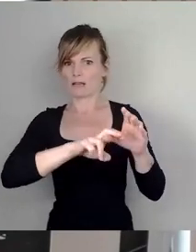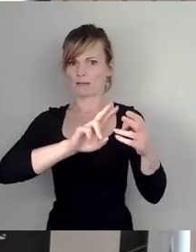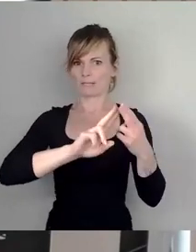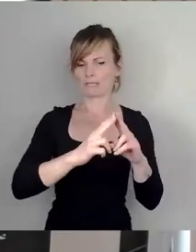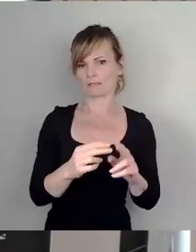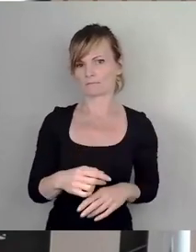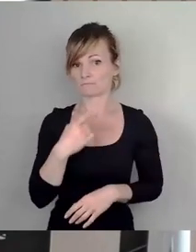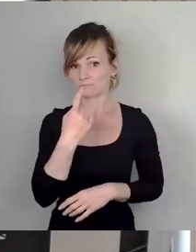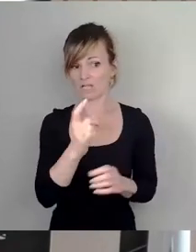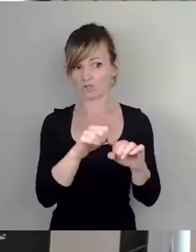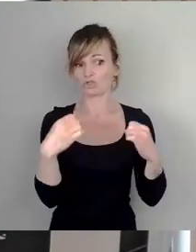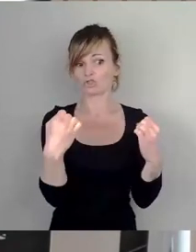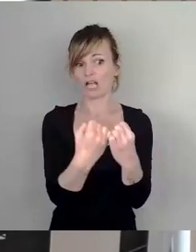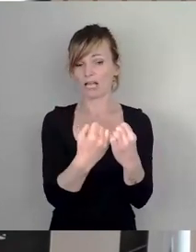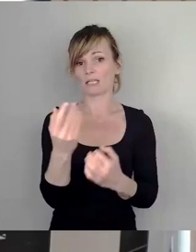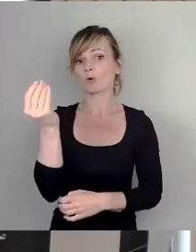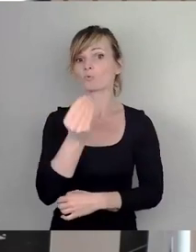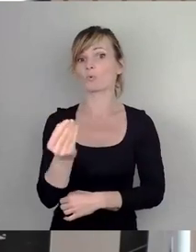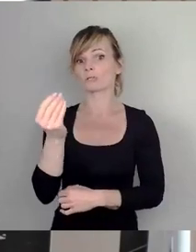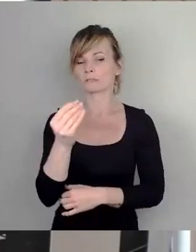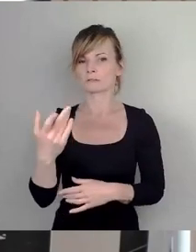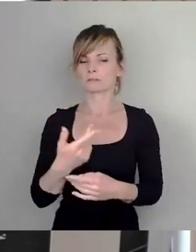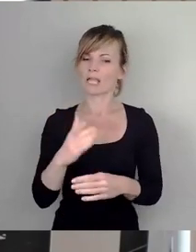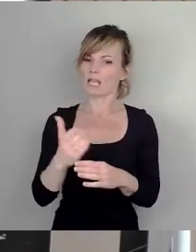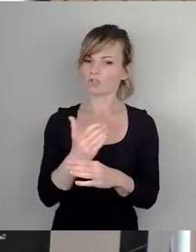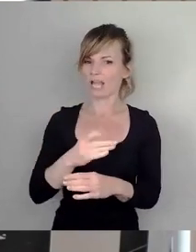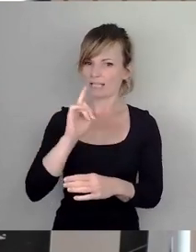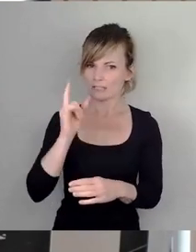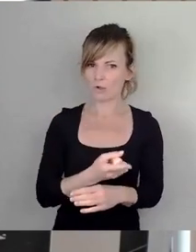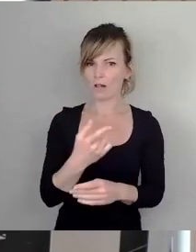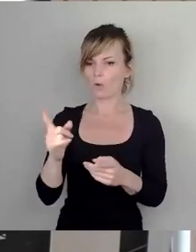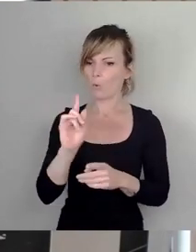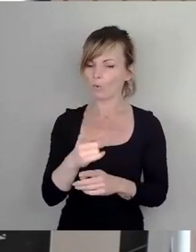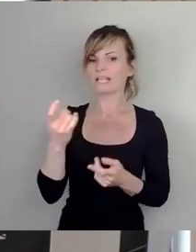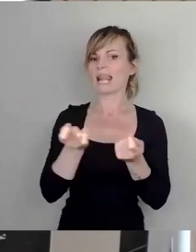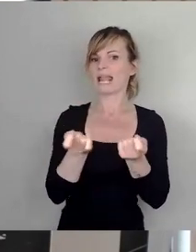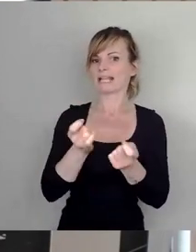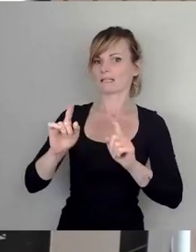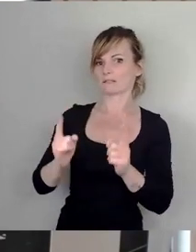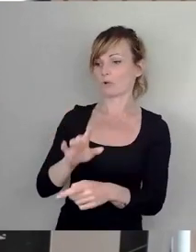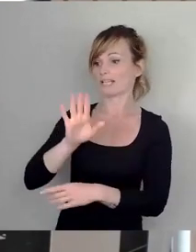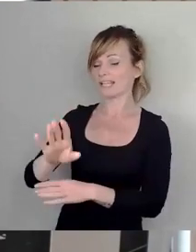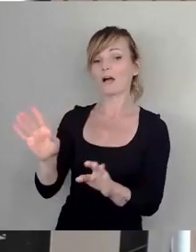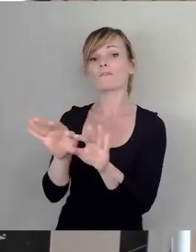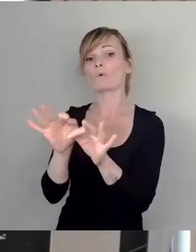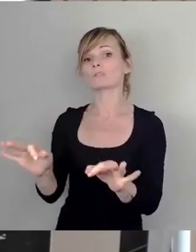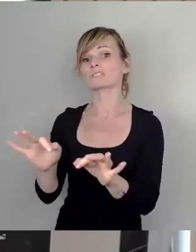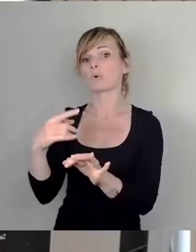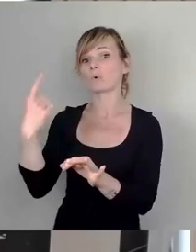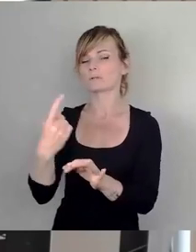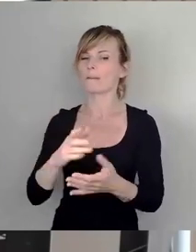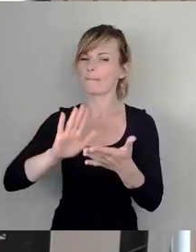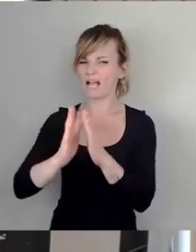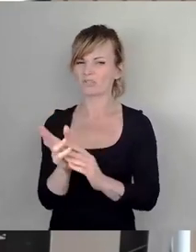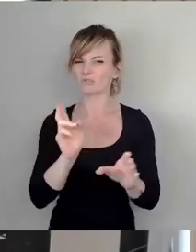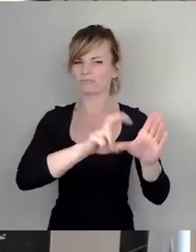Kunst richten und sie ideologisch lenken soll. In ihren Funktionen wirkte sie ganz praktisch daran. Eben noch